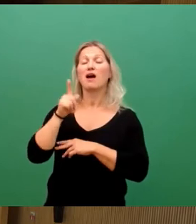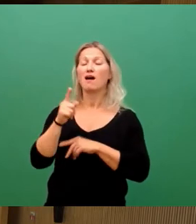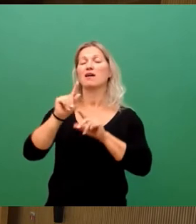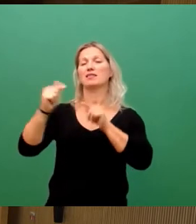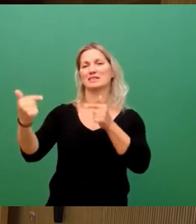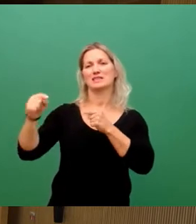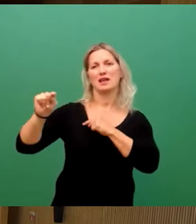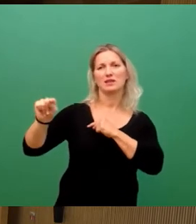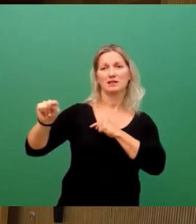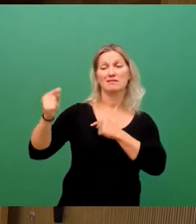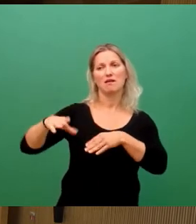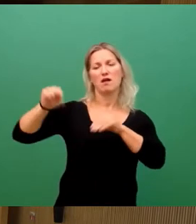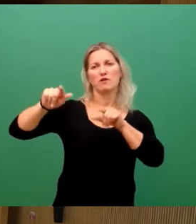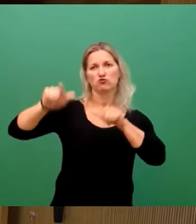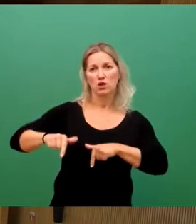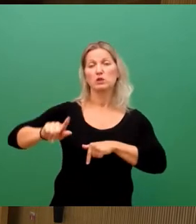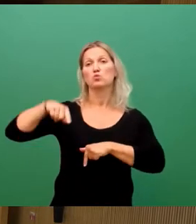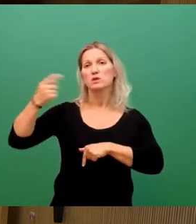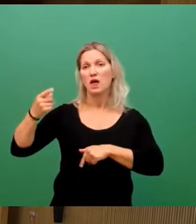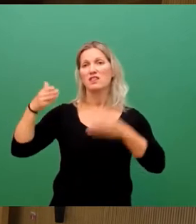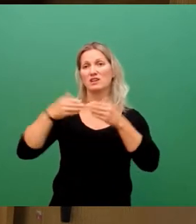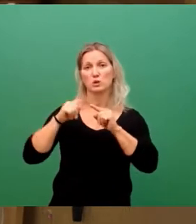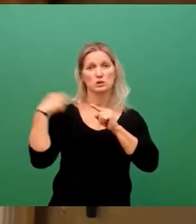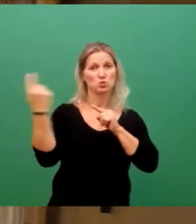Fraktionsrunde dann die Freien Wähler. Bitte schön, Richtin.